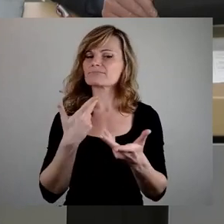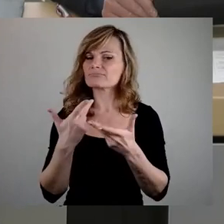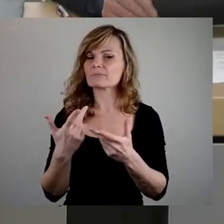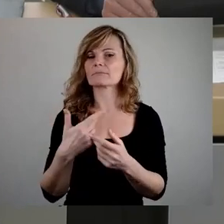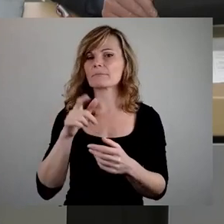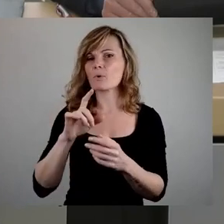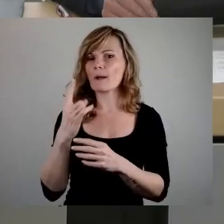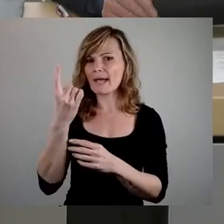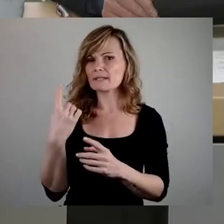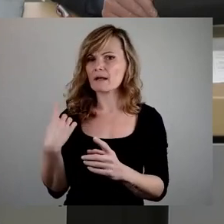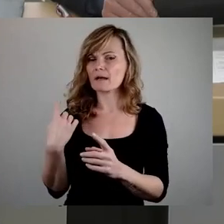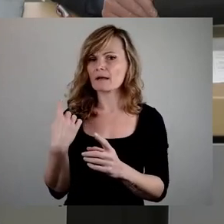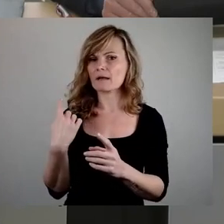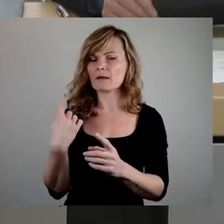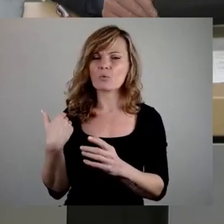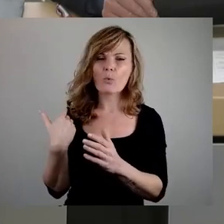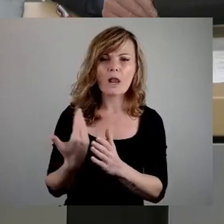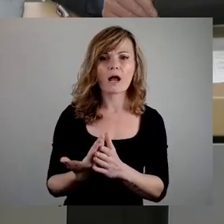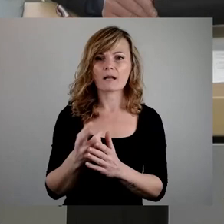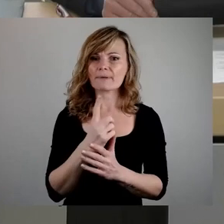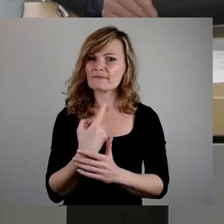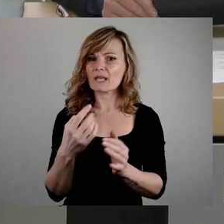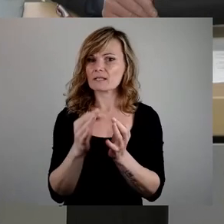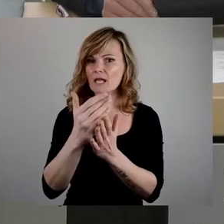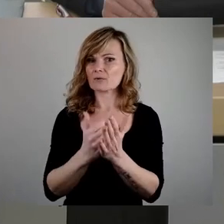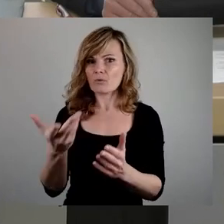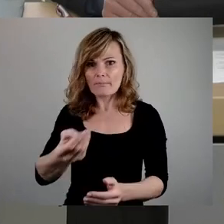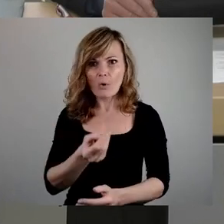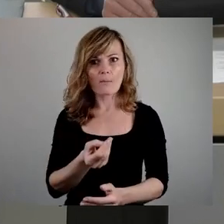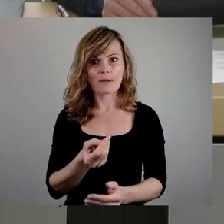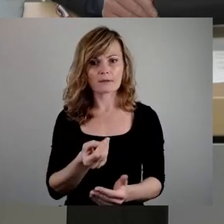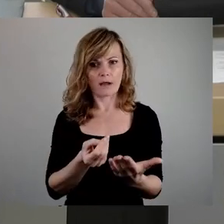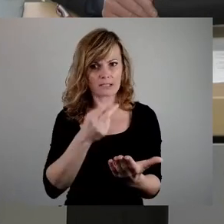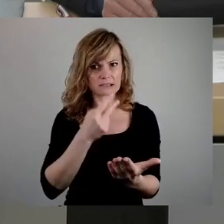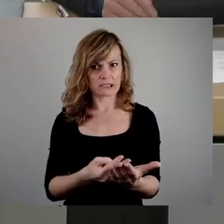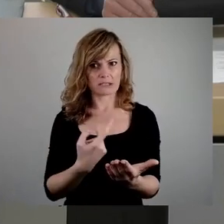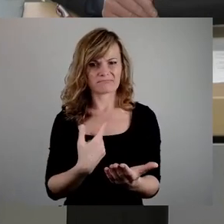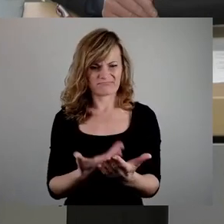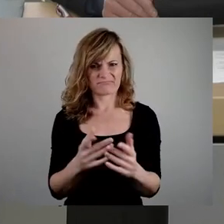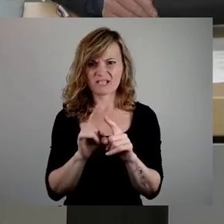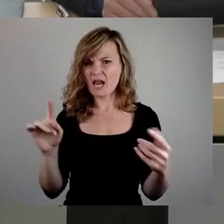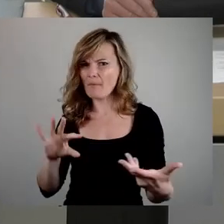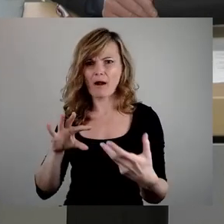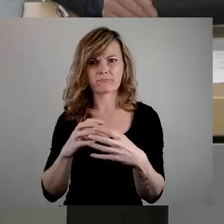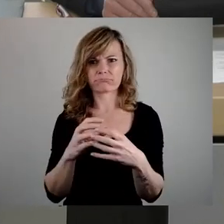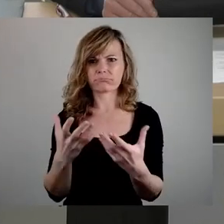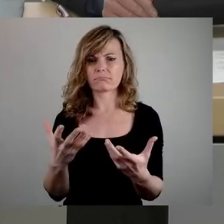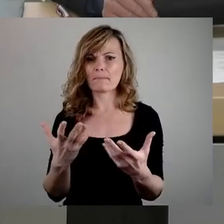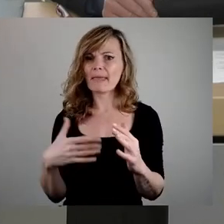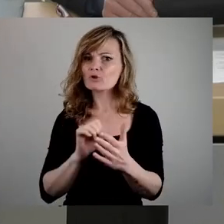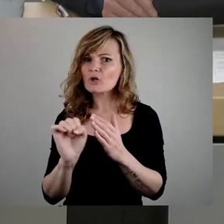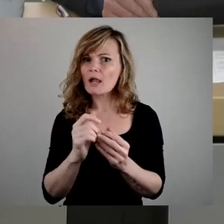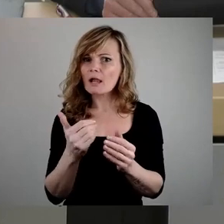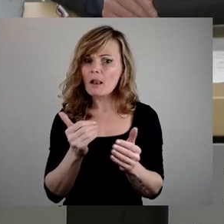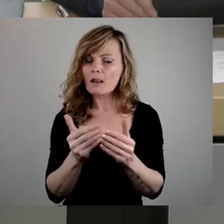bis die Satzung uns vorgelegt wird? So umfangreich ist das Thema, und das hätte, glaube ich, deutlich schneller gehen können. Dann hätten wir vielleicht jetzt schon